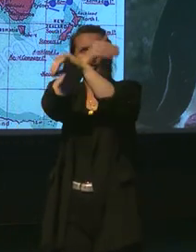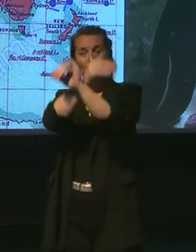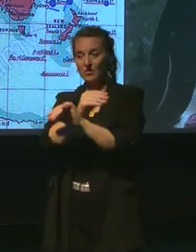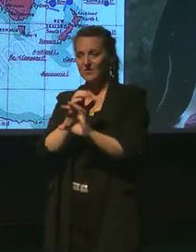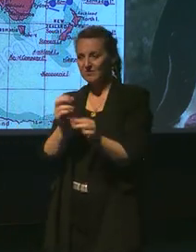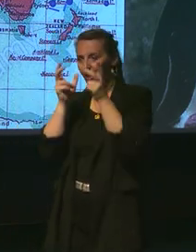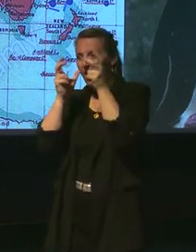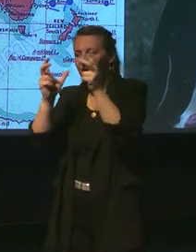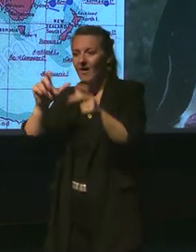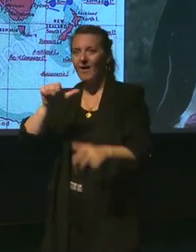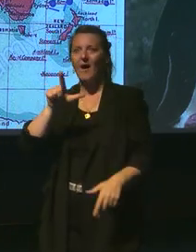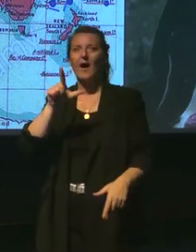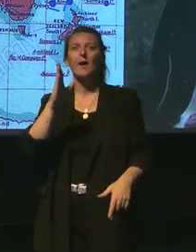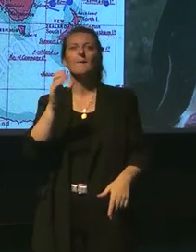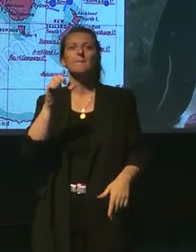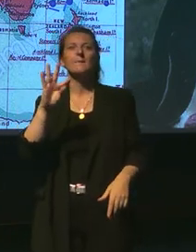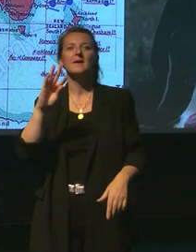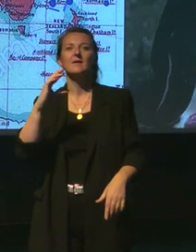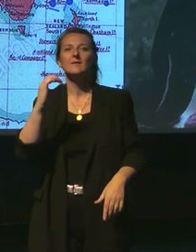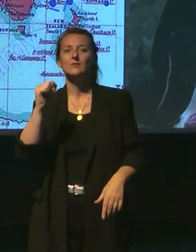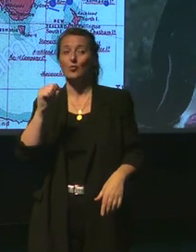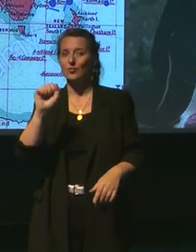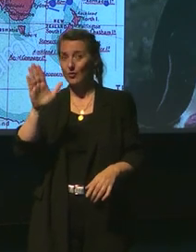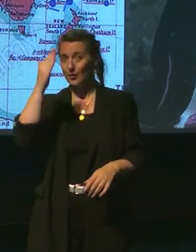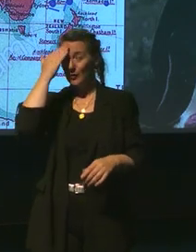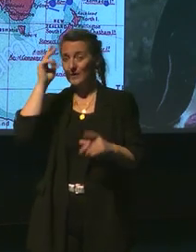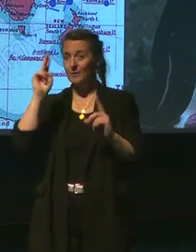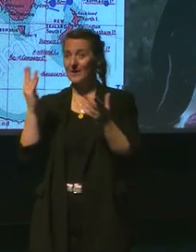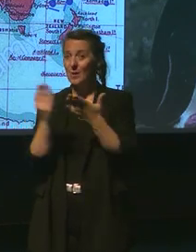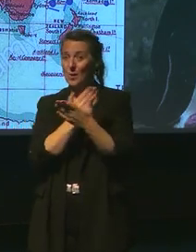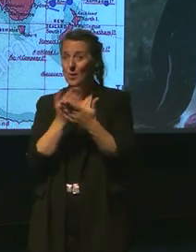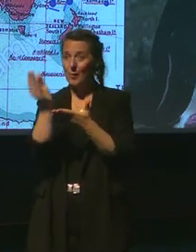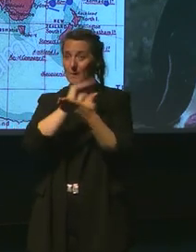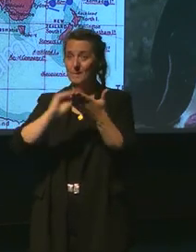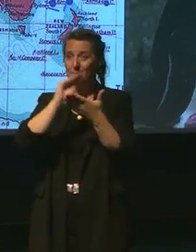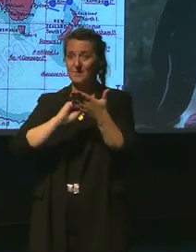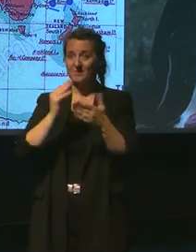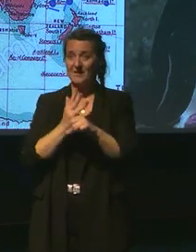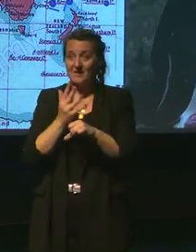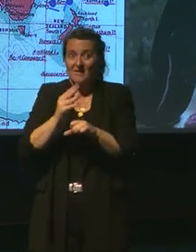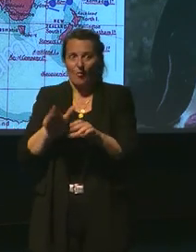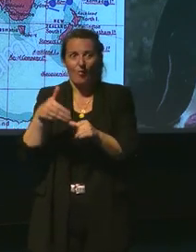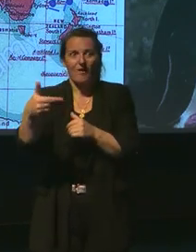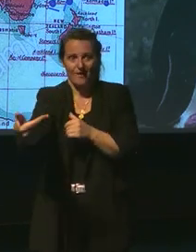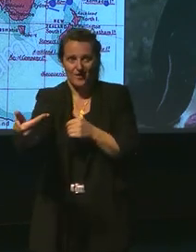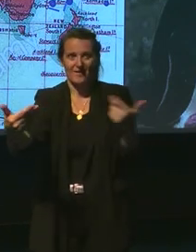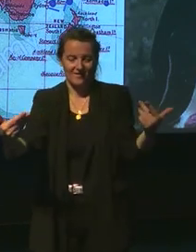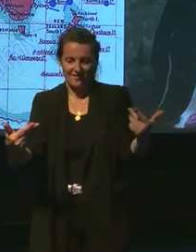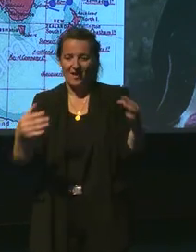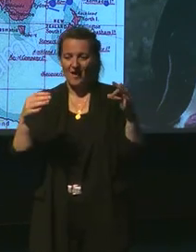Et vous connaissez sûrement le poème de Charles Wadler, écrit cinq ans après que Julverne écrit ce roman-là.